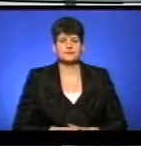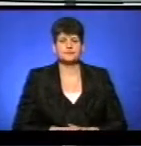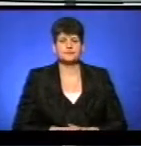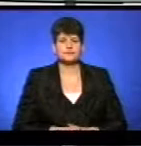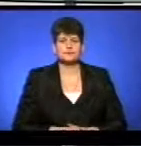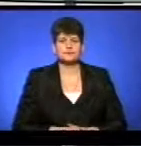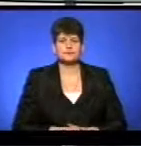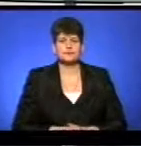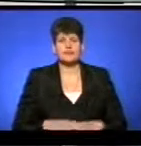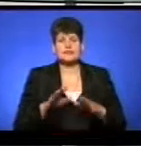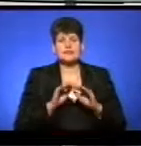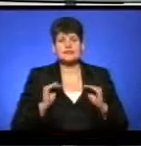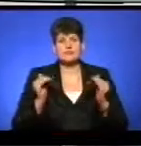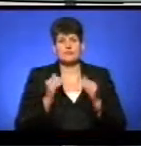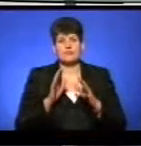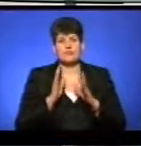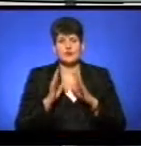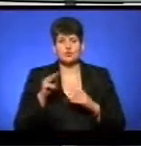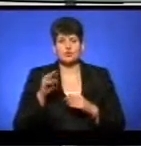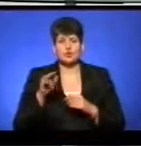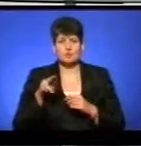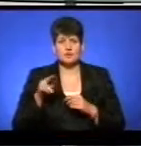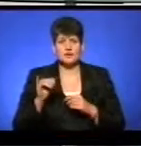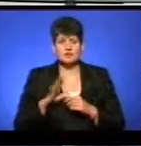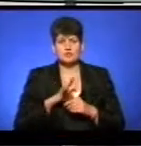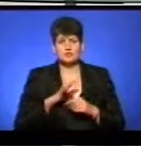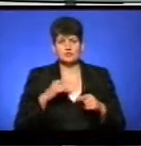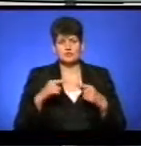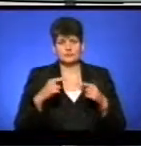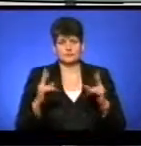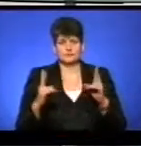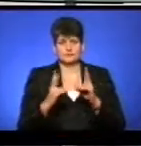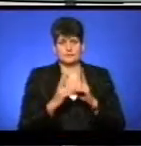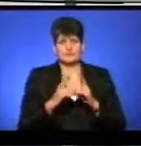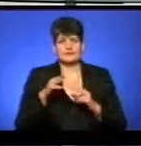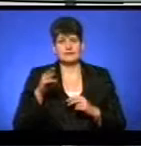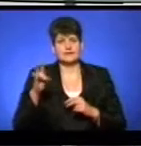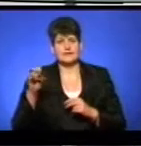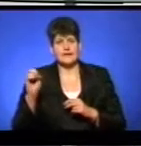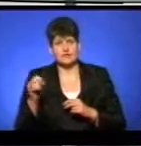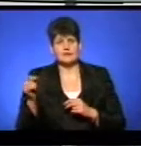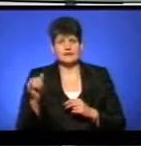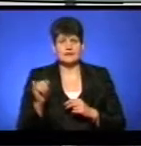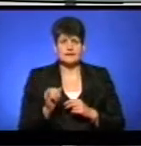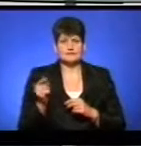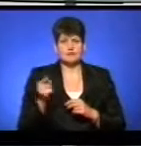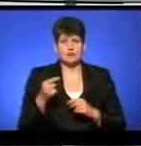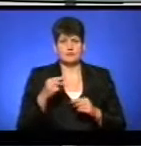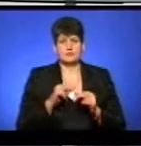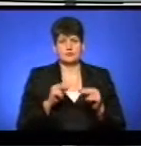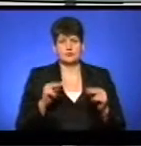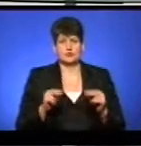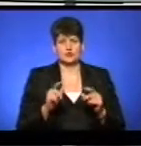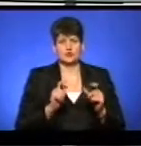На стадіоні в парку Тупільше відбувся футбольний поєдинок між командами Тнеу та Тернопіль Пет-Університет. Це